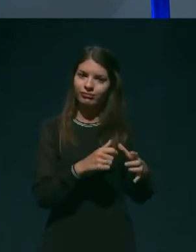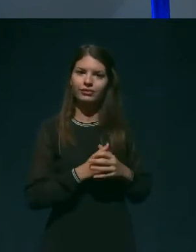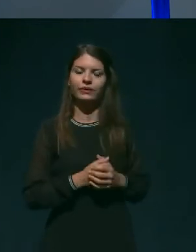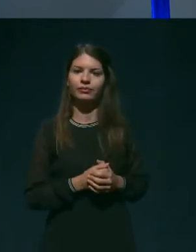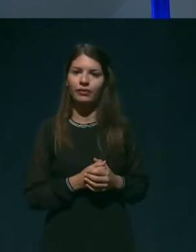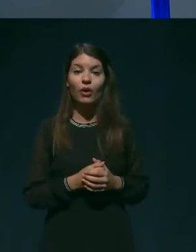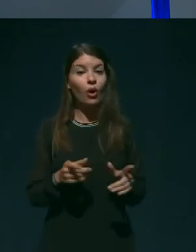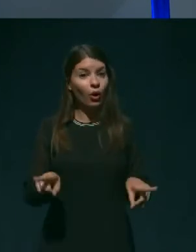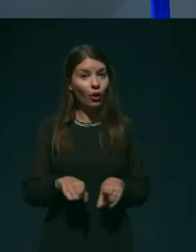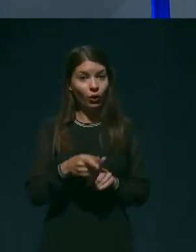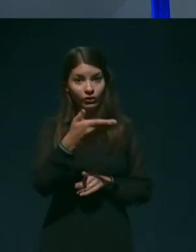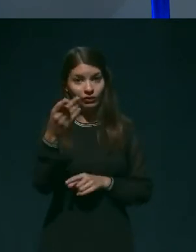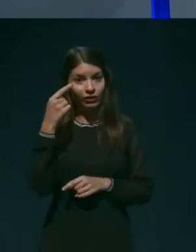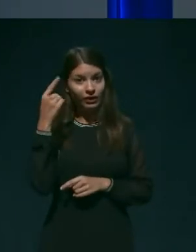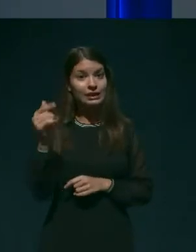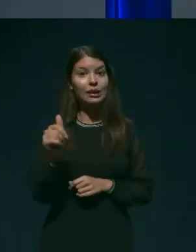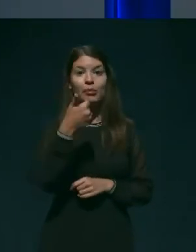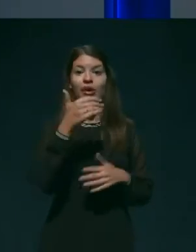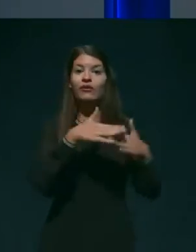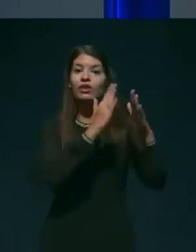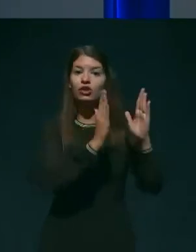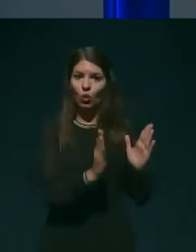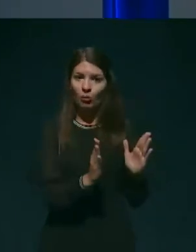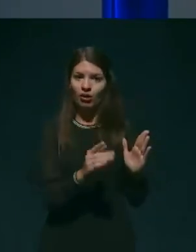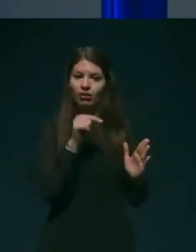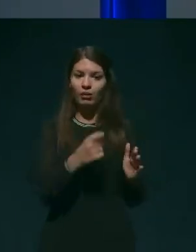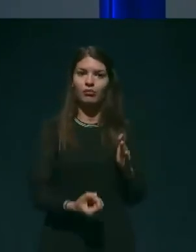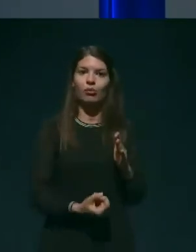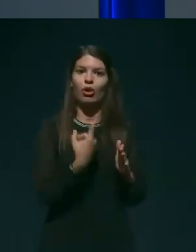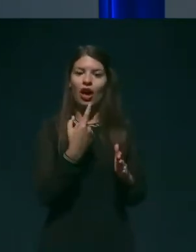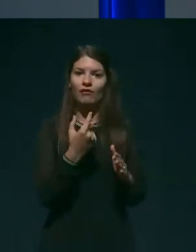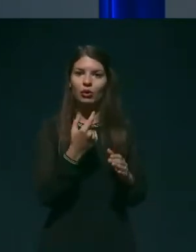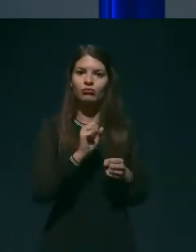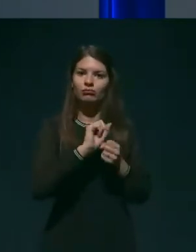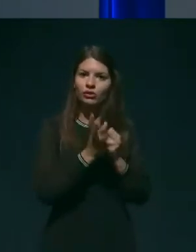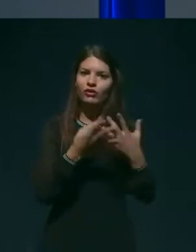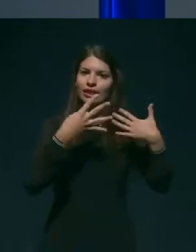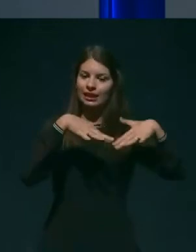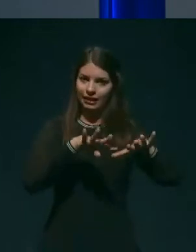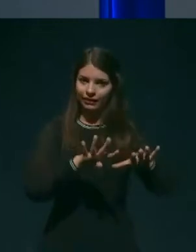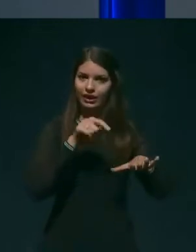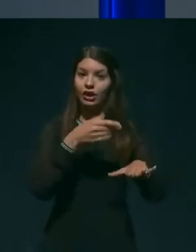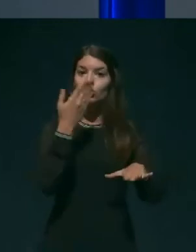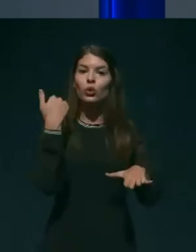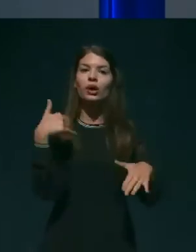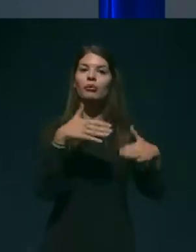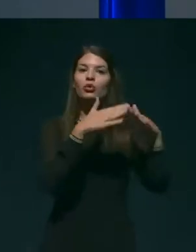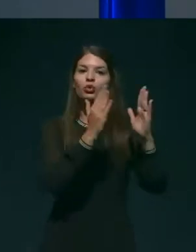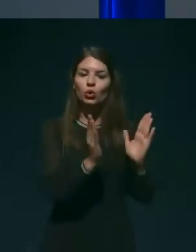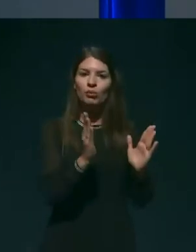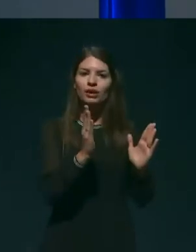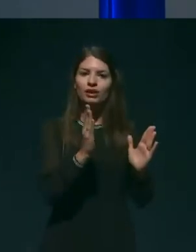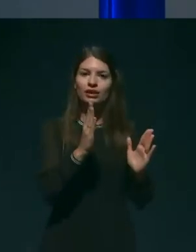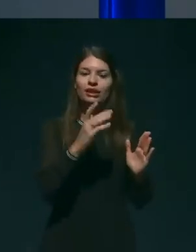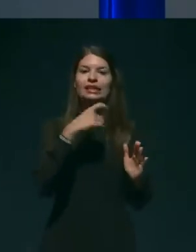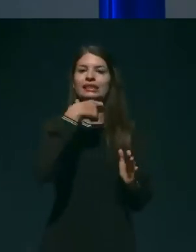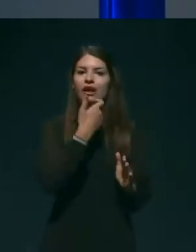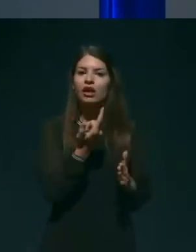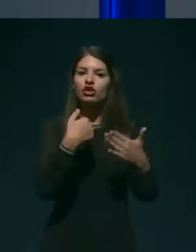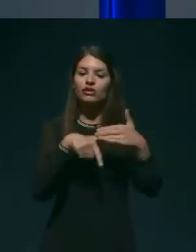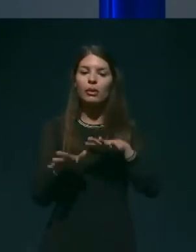Kot veste, je bil prvi dom, v katerega je udrla okužba COVID-19, prav dom starejših občanov v Metliki.